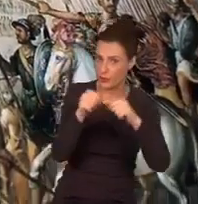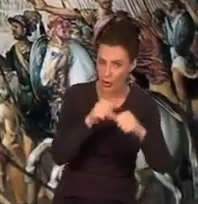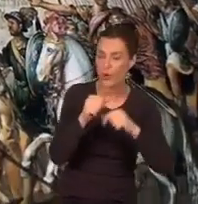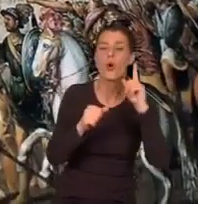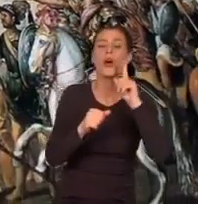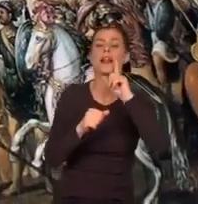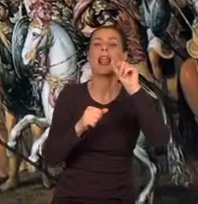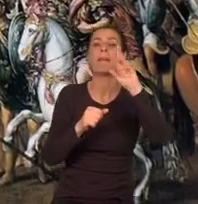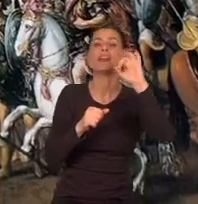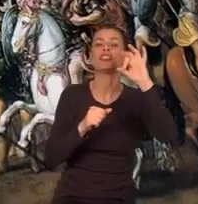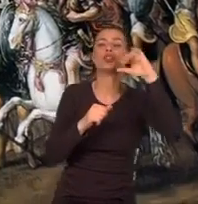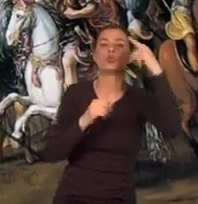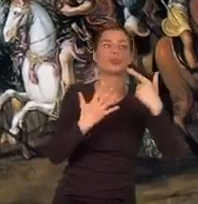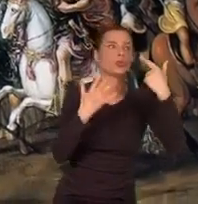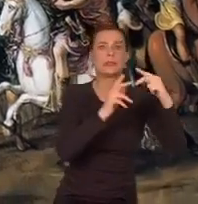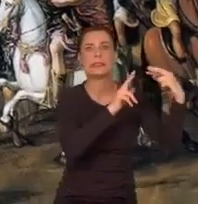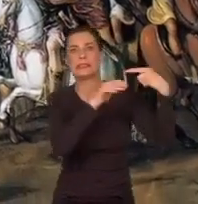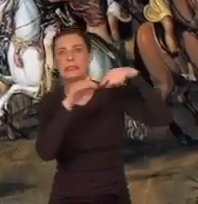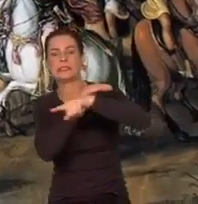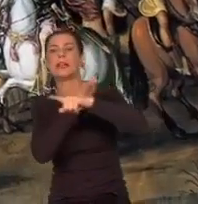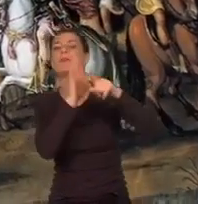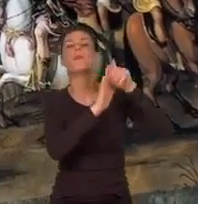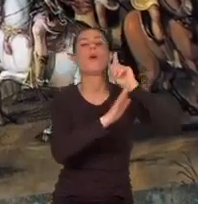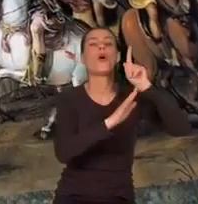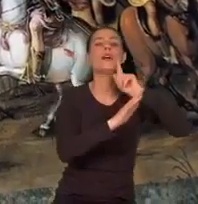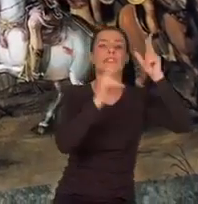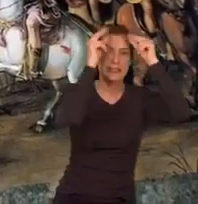Clemens VII musiał uciekać przed wojskami cesarza Karola V.